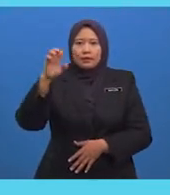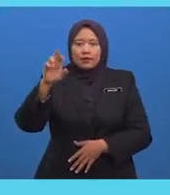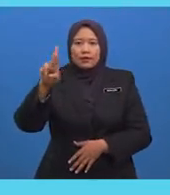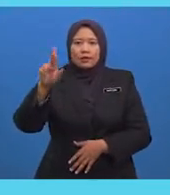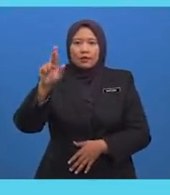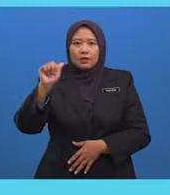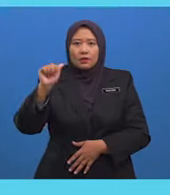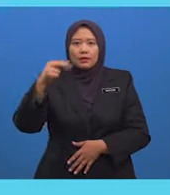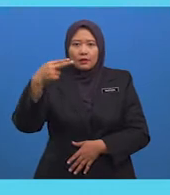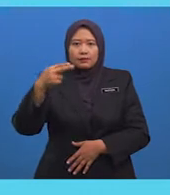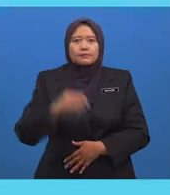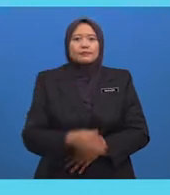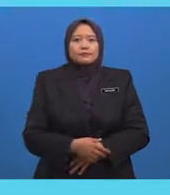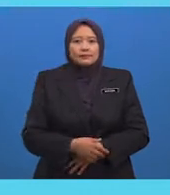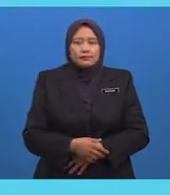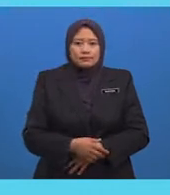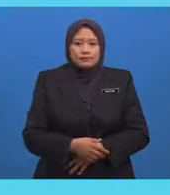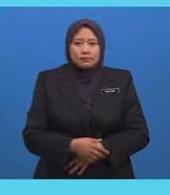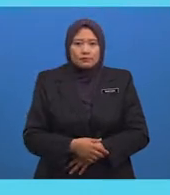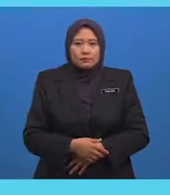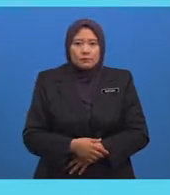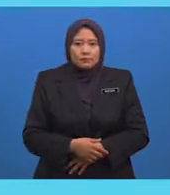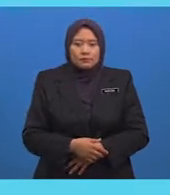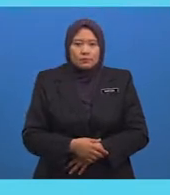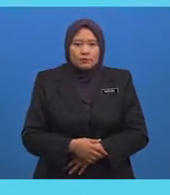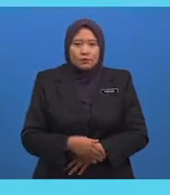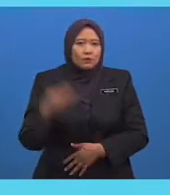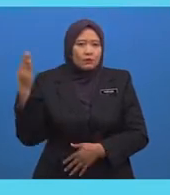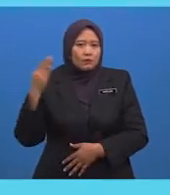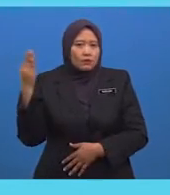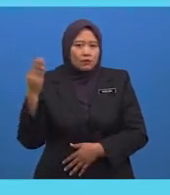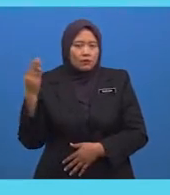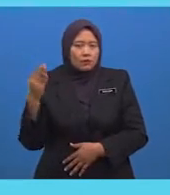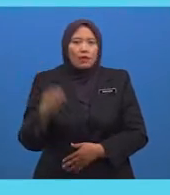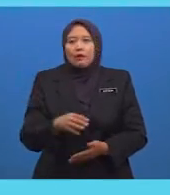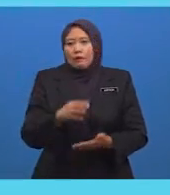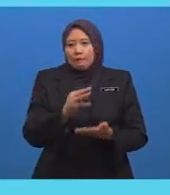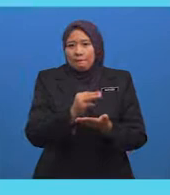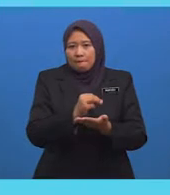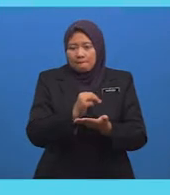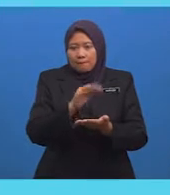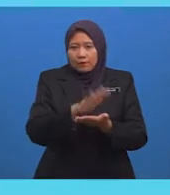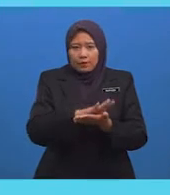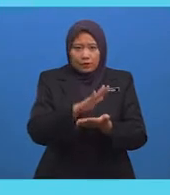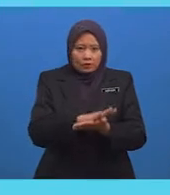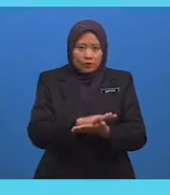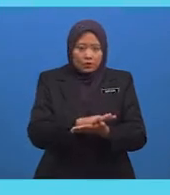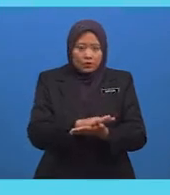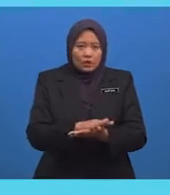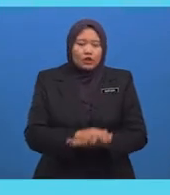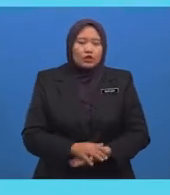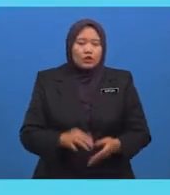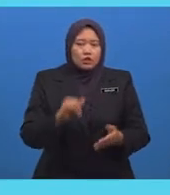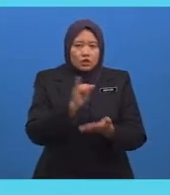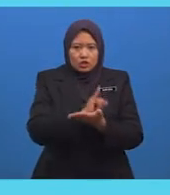Madrasah Merupakan Institusi Pengajian Yang terindah Di Kahirah Ia